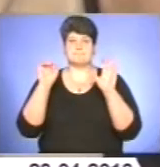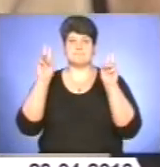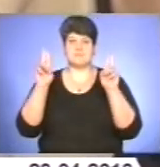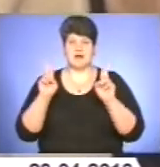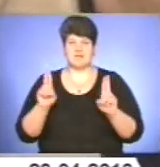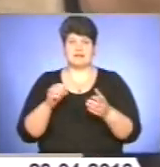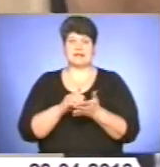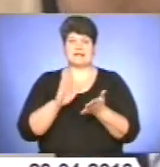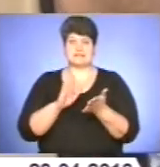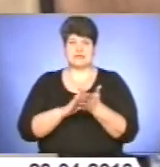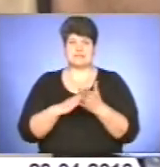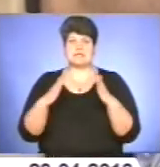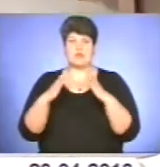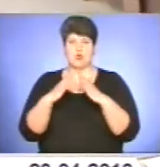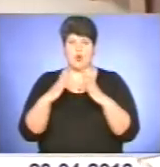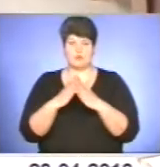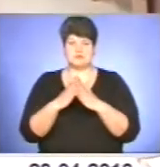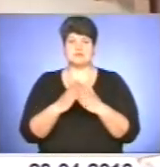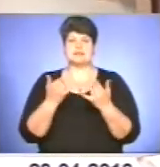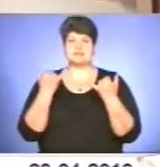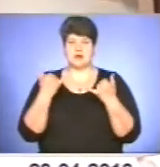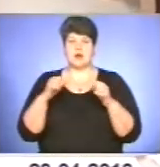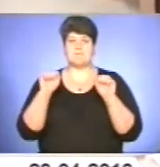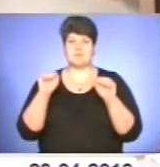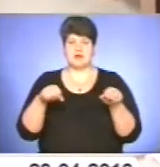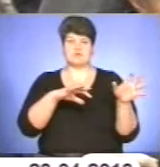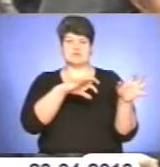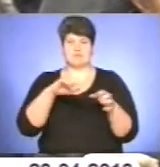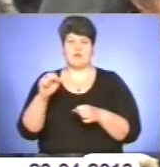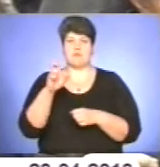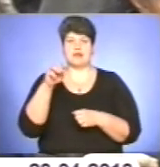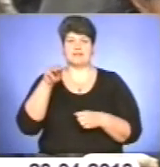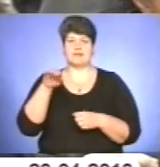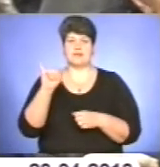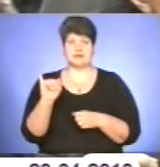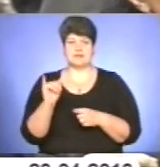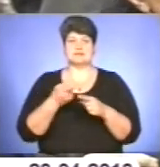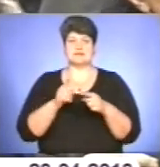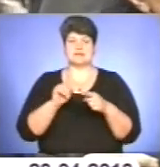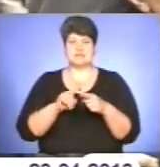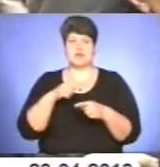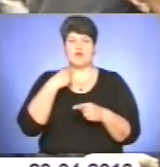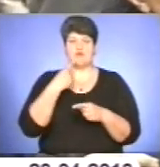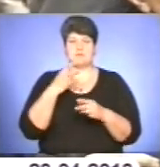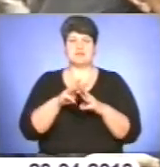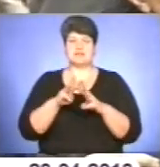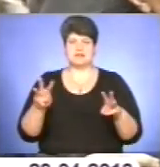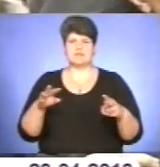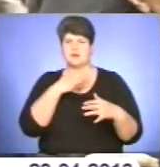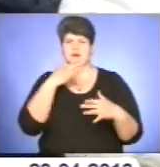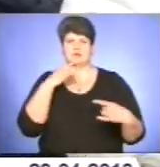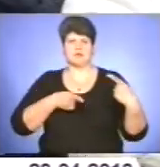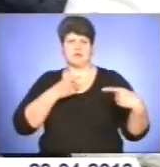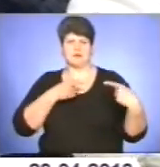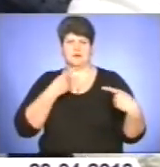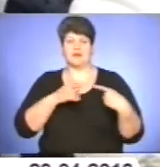1 січня цього року. Тоді право на легалізацію забрали у БТІ. За це, каже голова Мінюсту, міністерство багато критикували, але